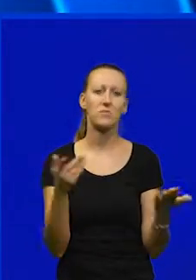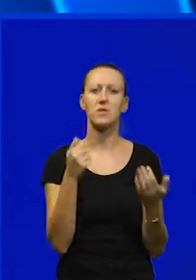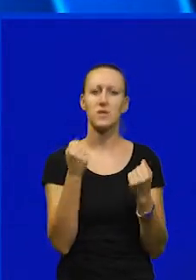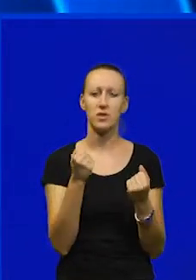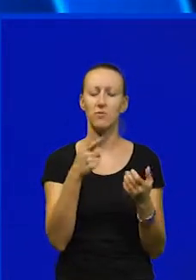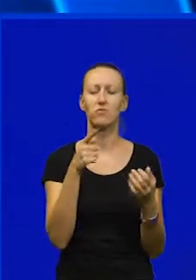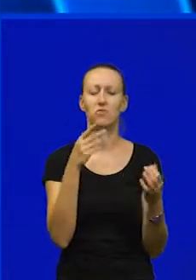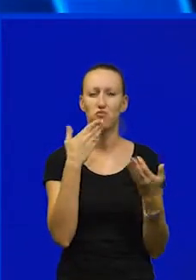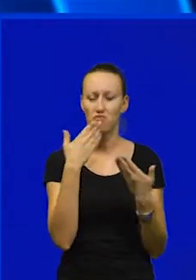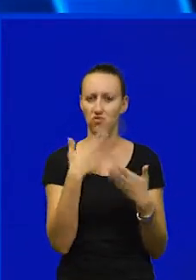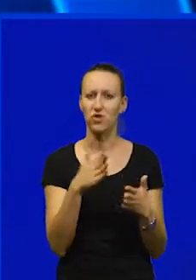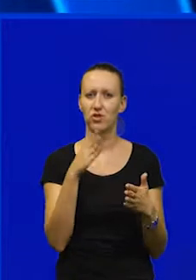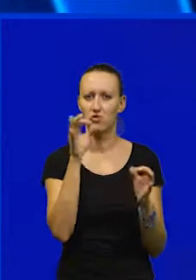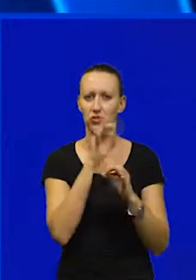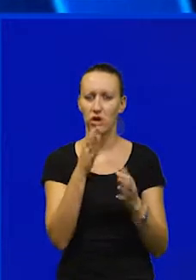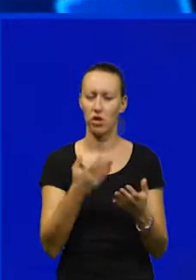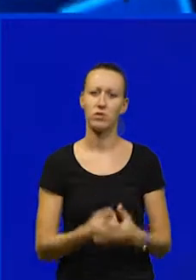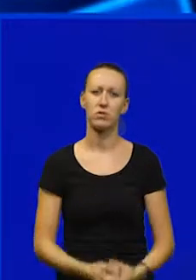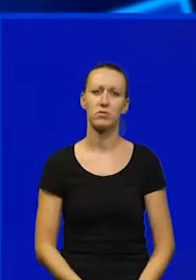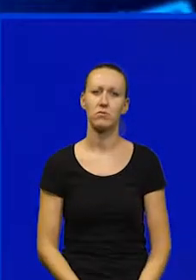porazna, da ne kažem neku jaču riječ.